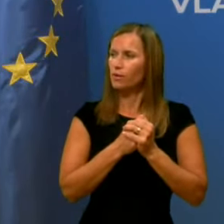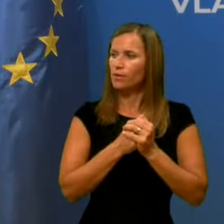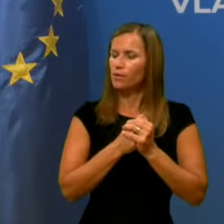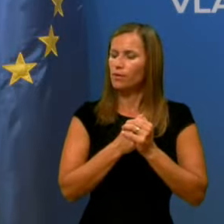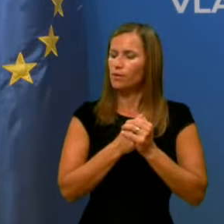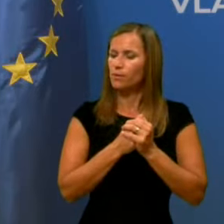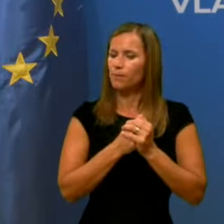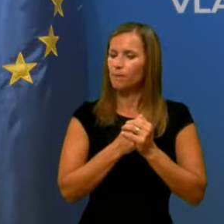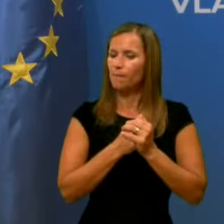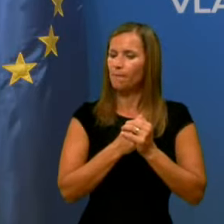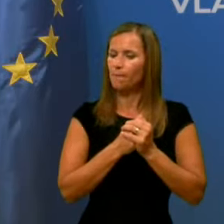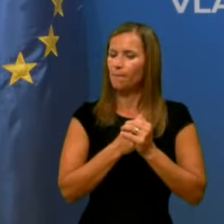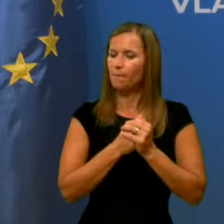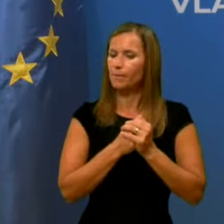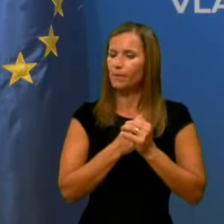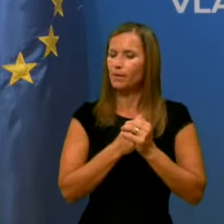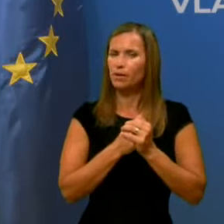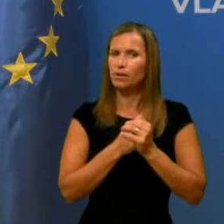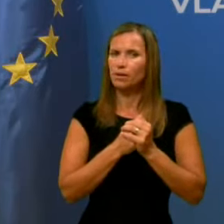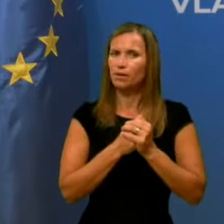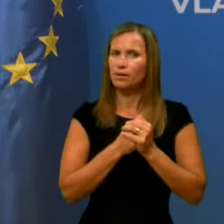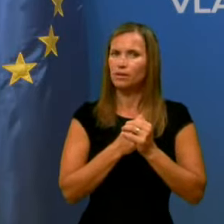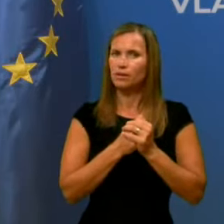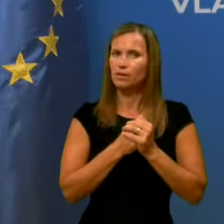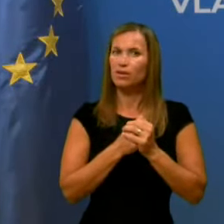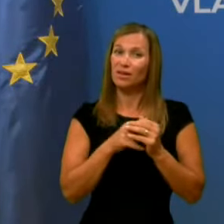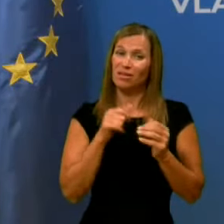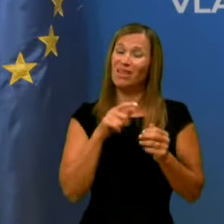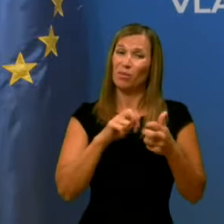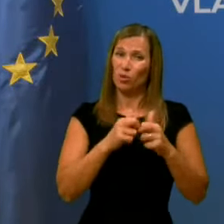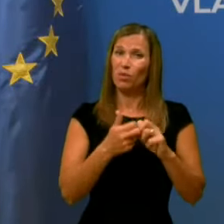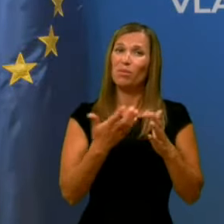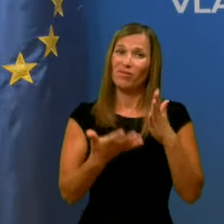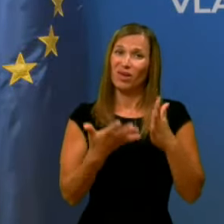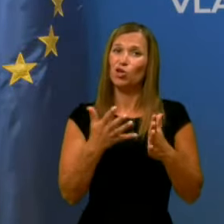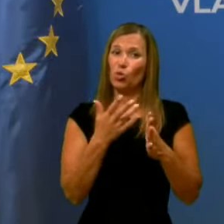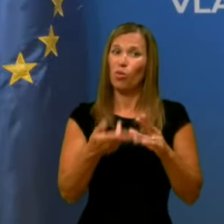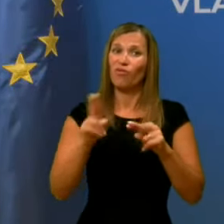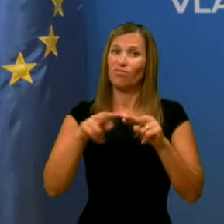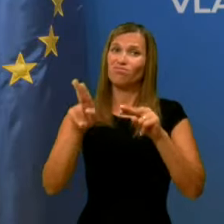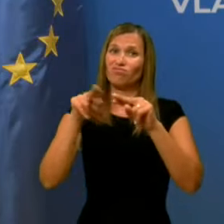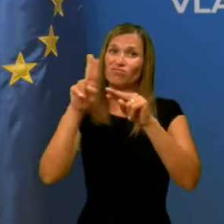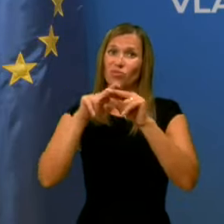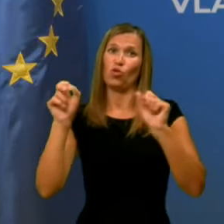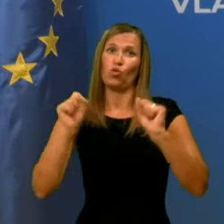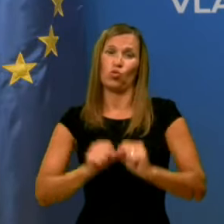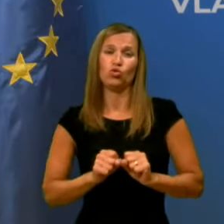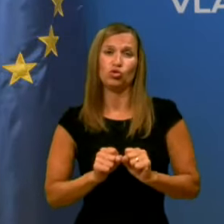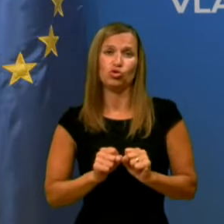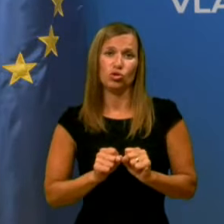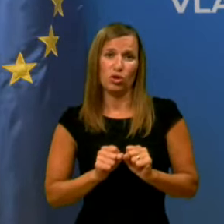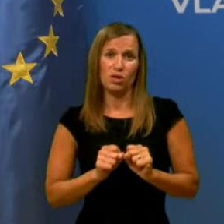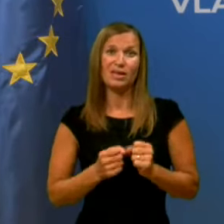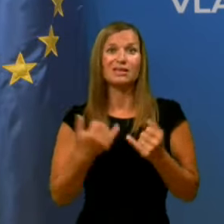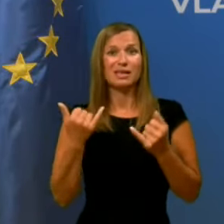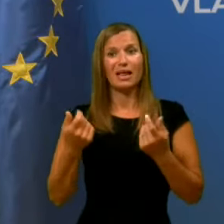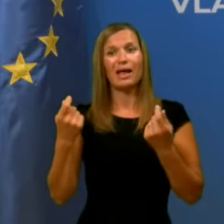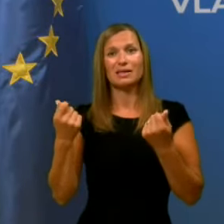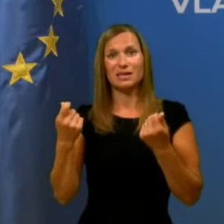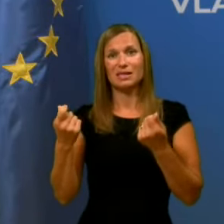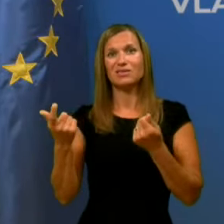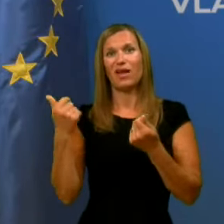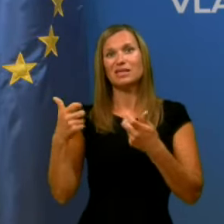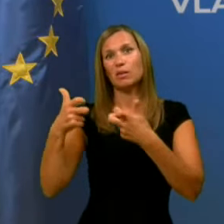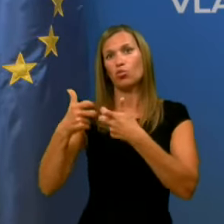stajočih vseh populacij in zato bo ta problem s časom vedno hujši. Zdaj so to sredstva z Bruslja, še niso, ampak